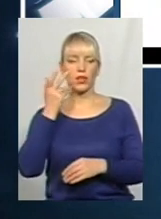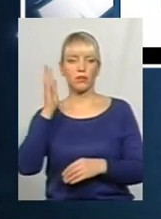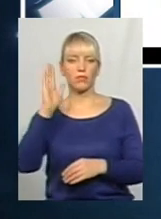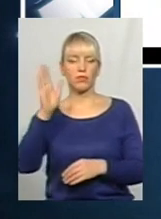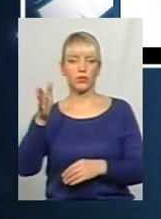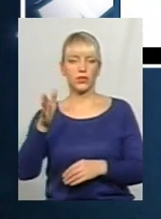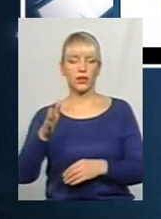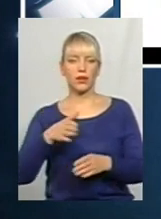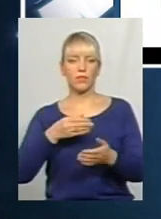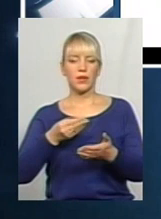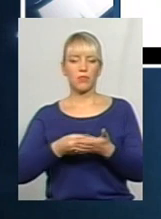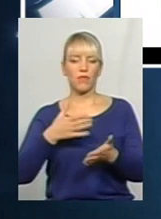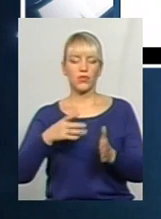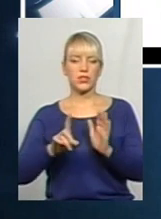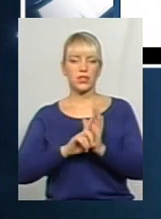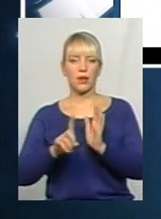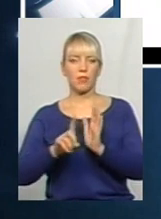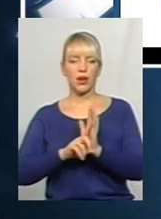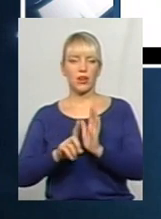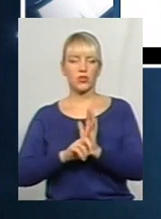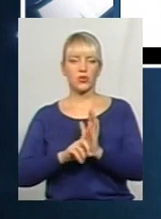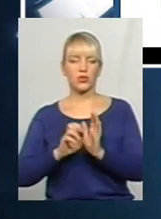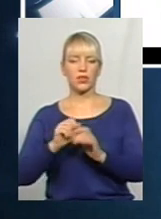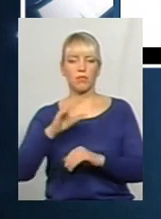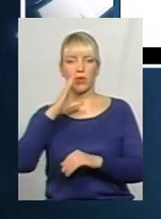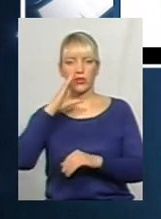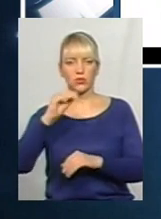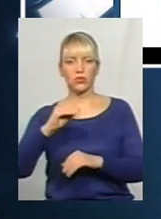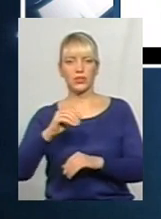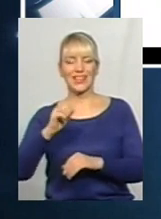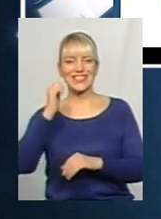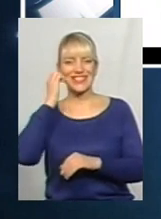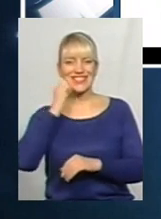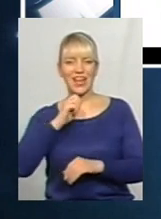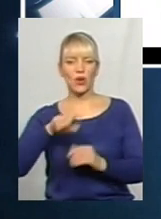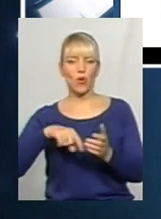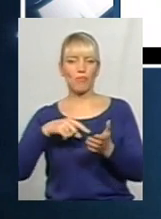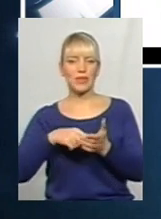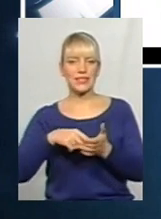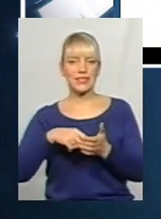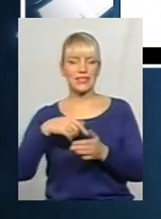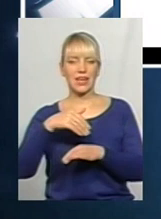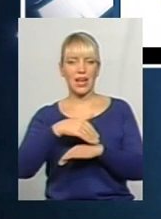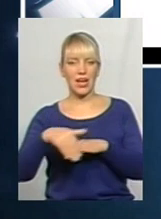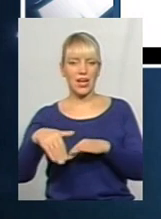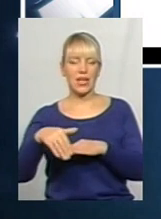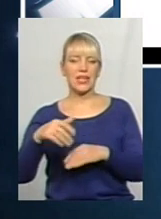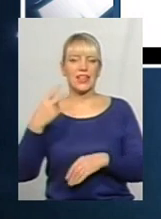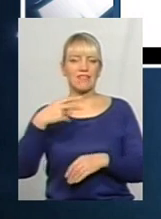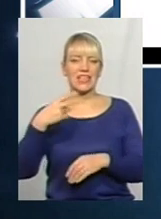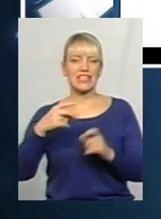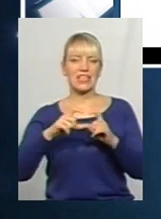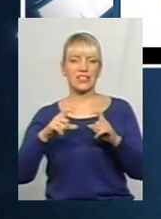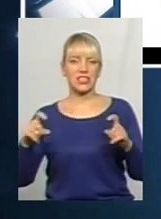полноцінний маршрут, маршрутки по маршруту Старомівська, 20-та школа, в Кракоєн,